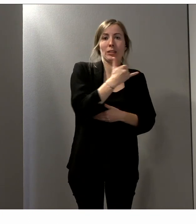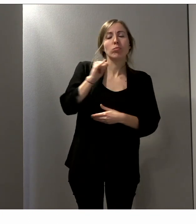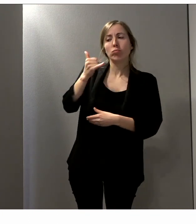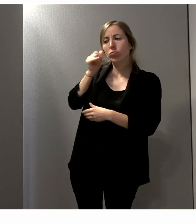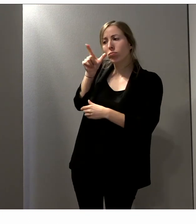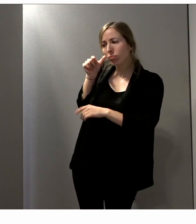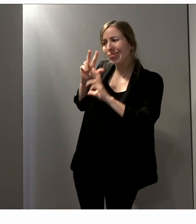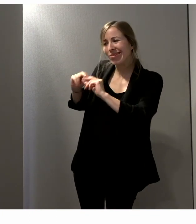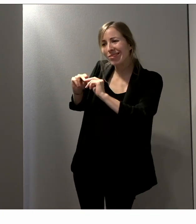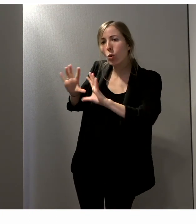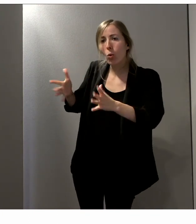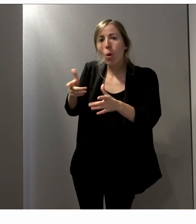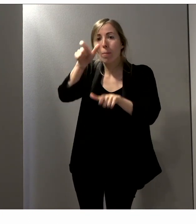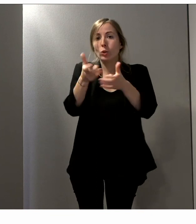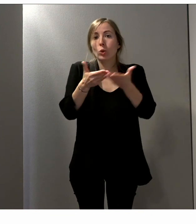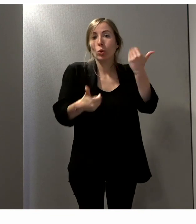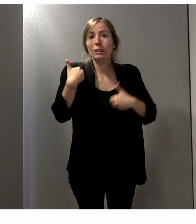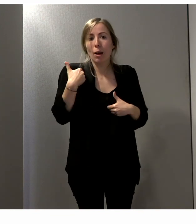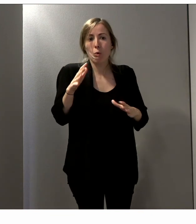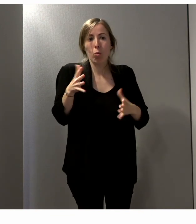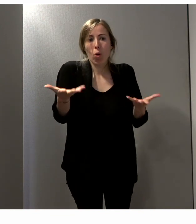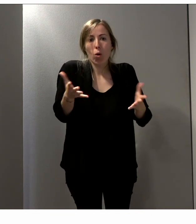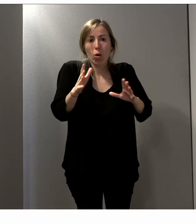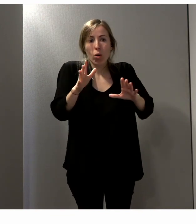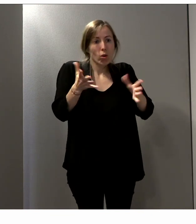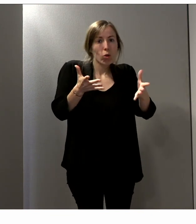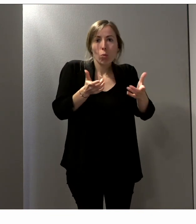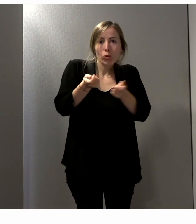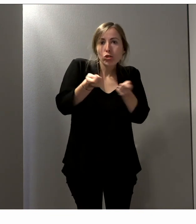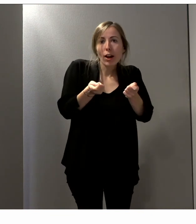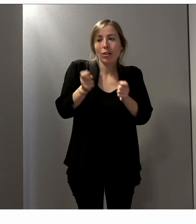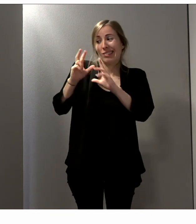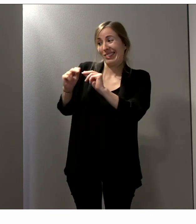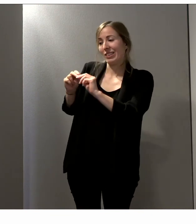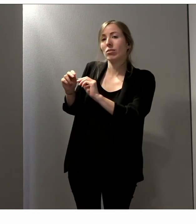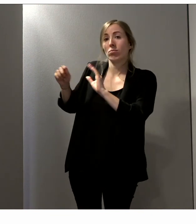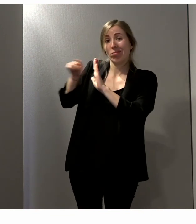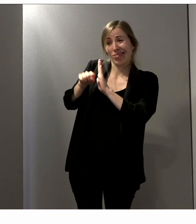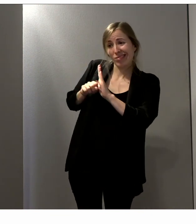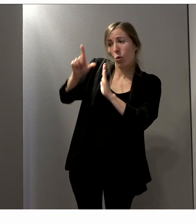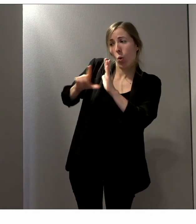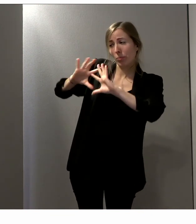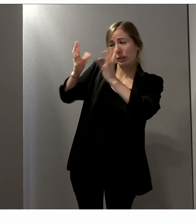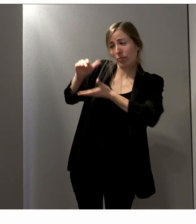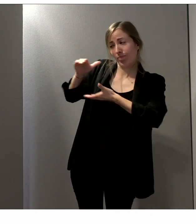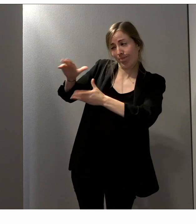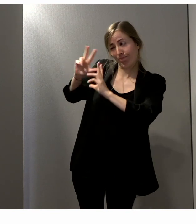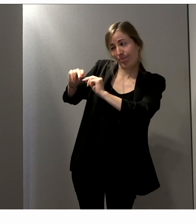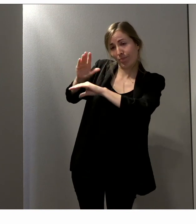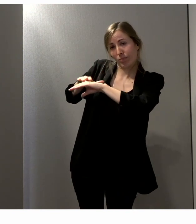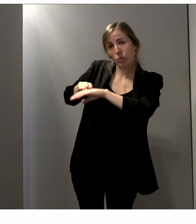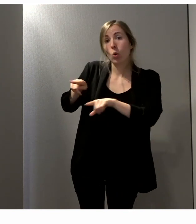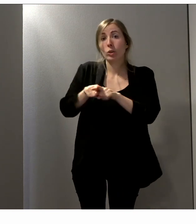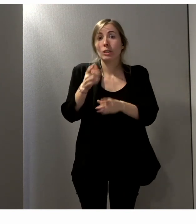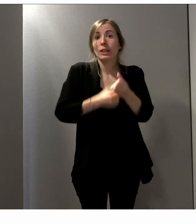prise en charge de personnes en situation de handicap, leur appeler le contexte réglementaire. et qu'on a aussi mis en place une